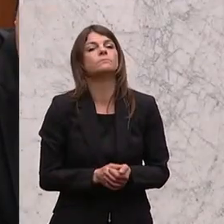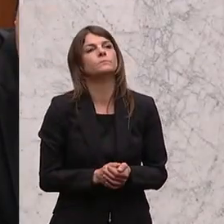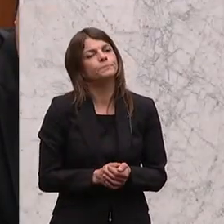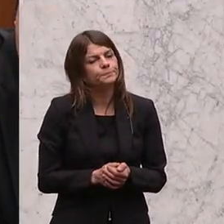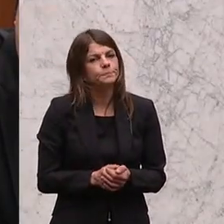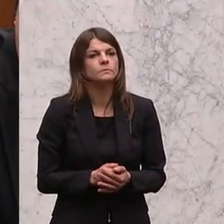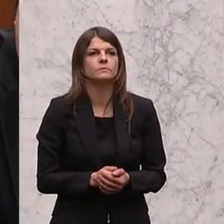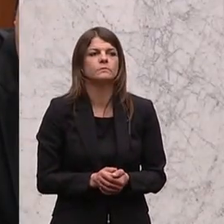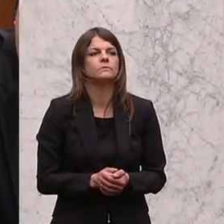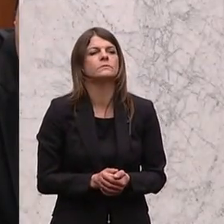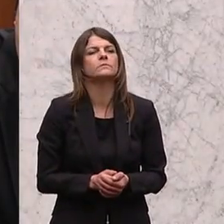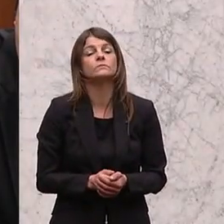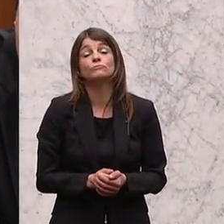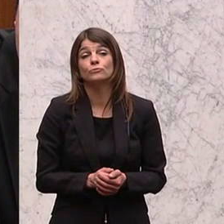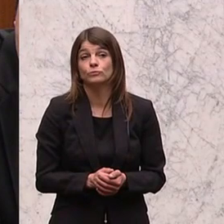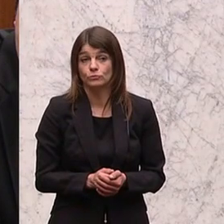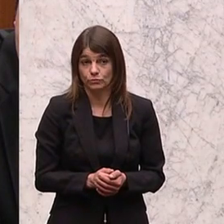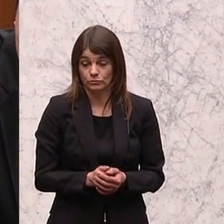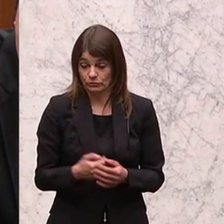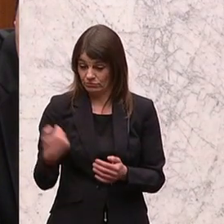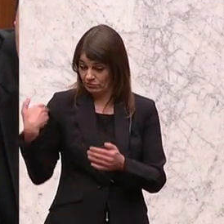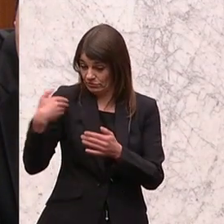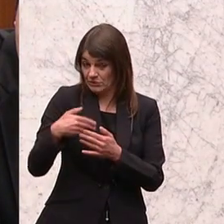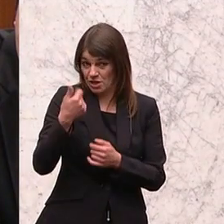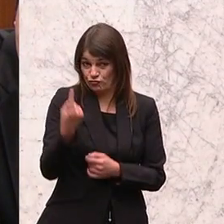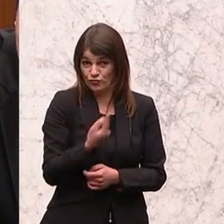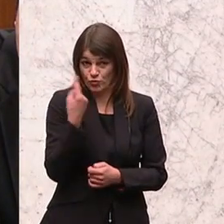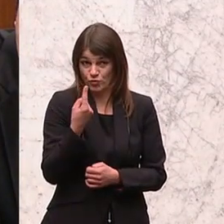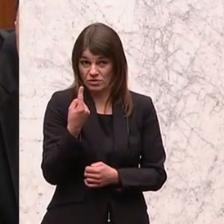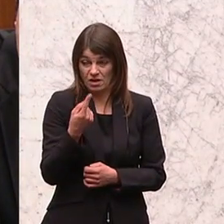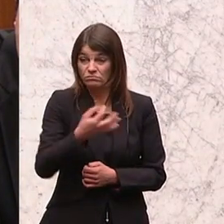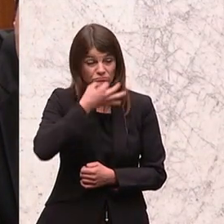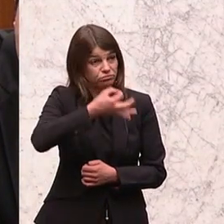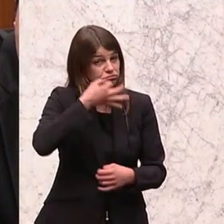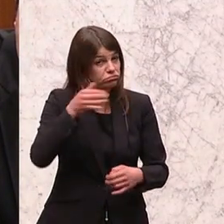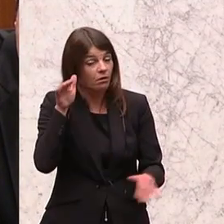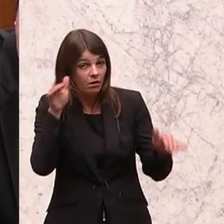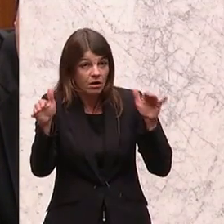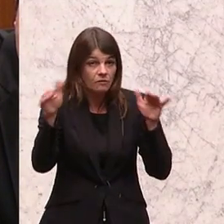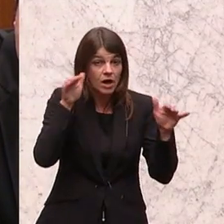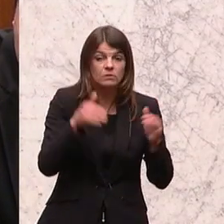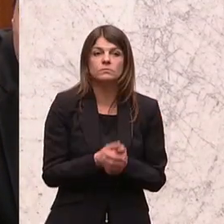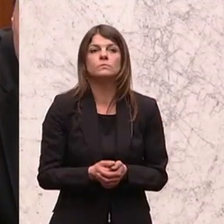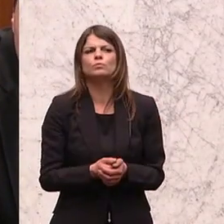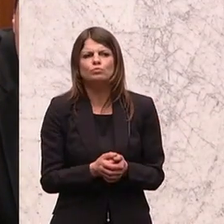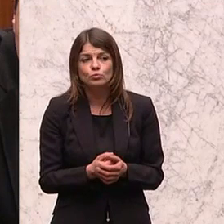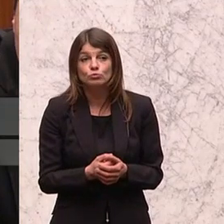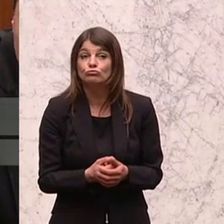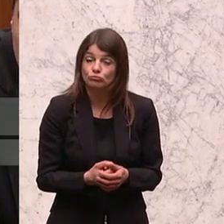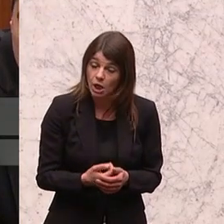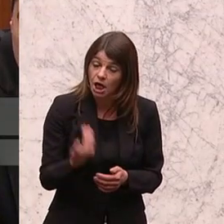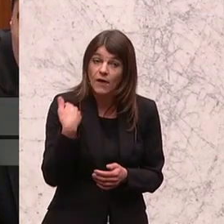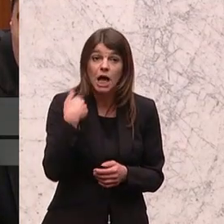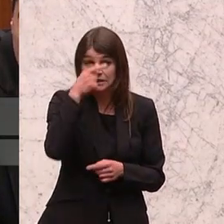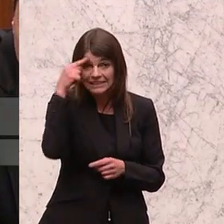das, was in der letzten Stunde alles gesagt wurde, von sehr, sehr sinnvollen